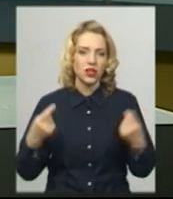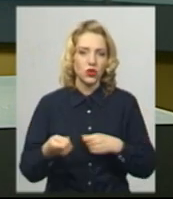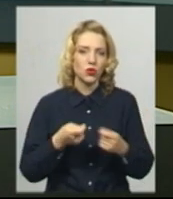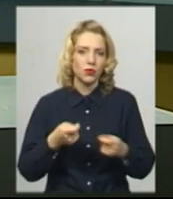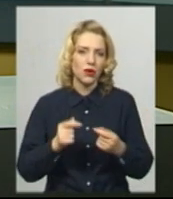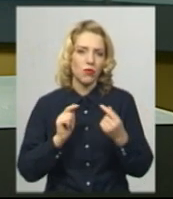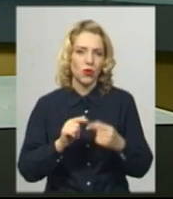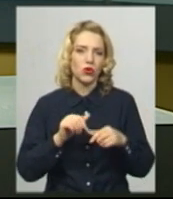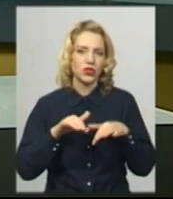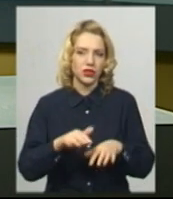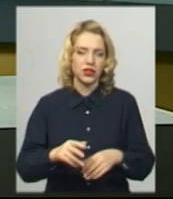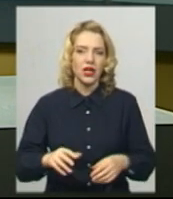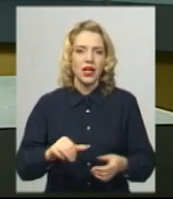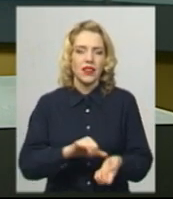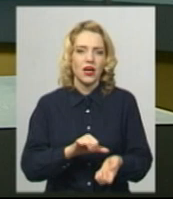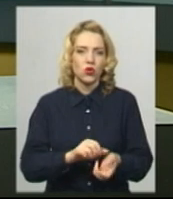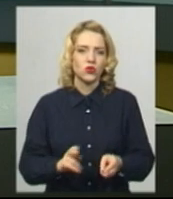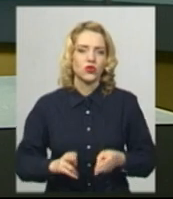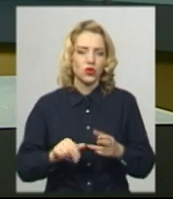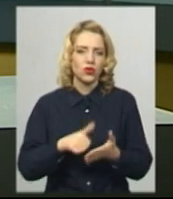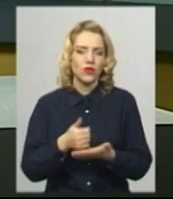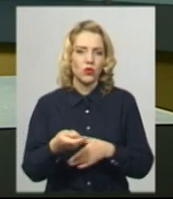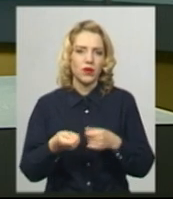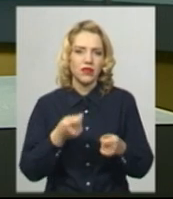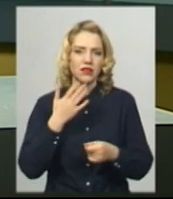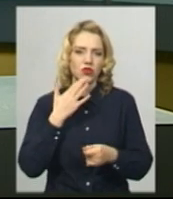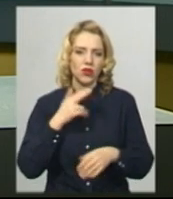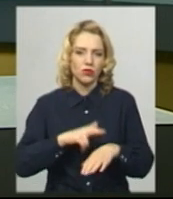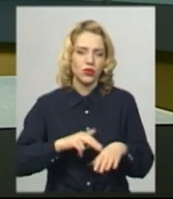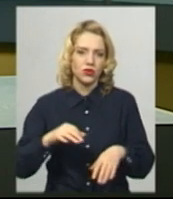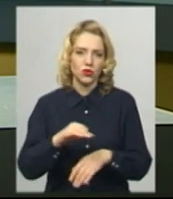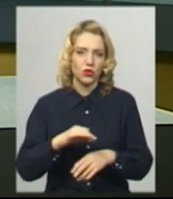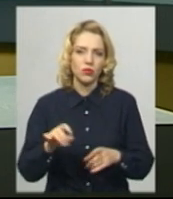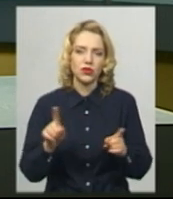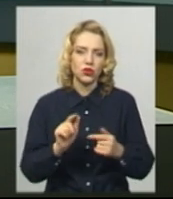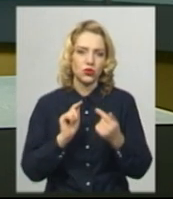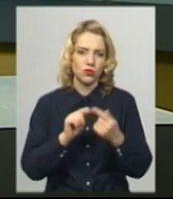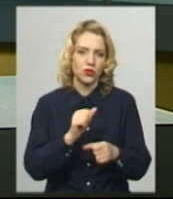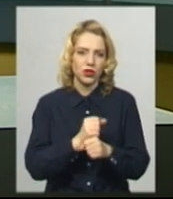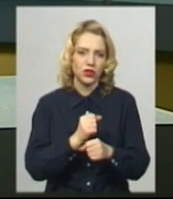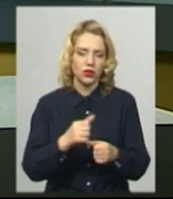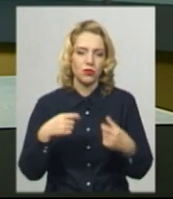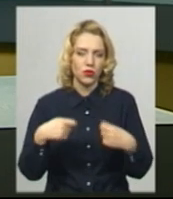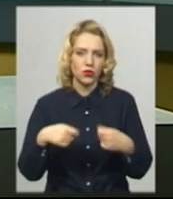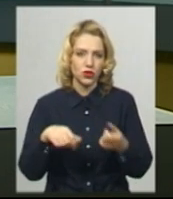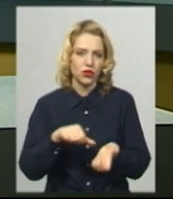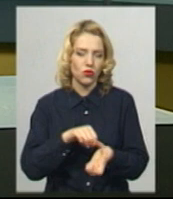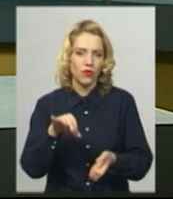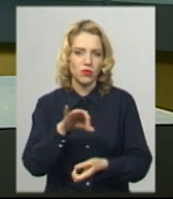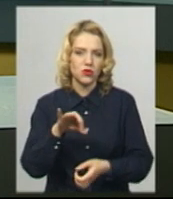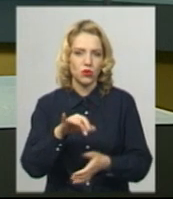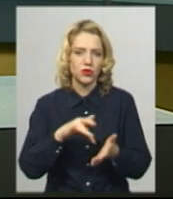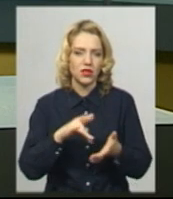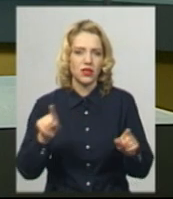протидії наркозлочинності головного управління Нацполіції області Віктор Смолич. Аби протидіяти продажу наркотиків в обласному центрі,